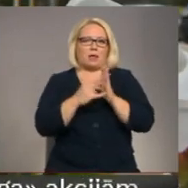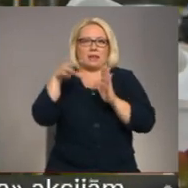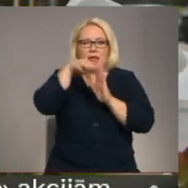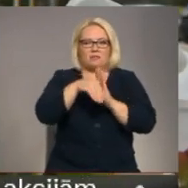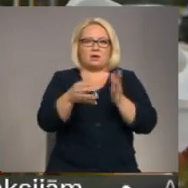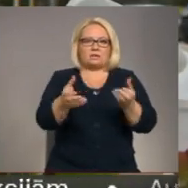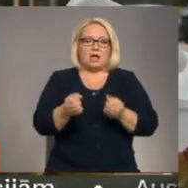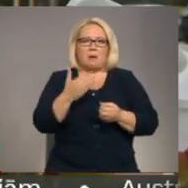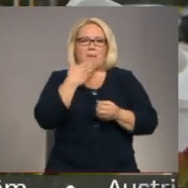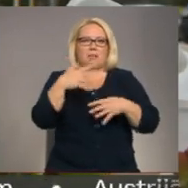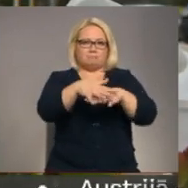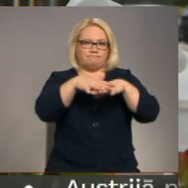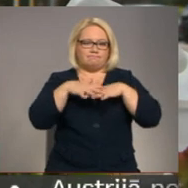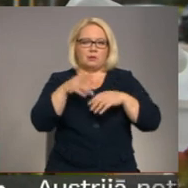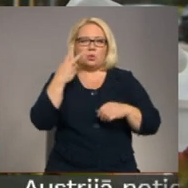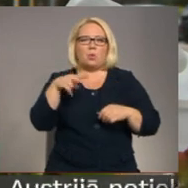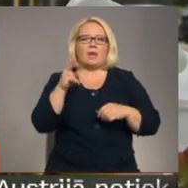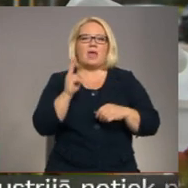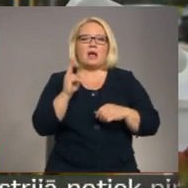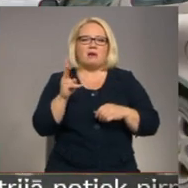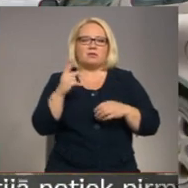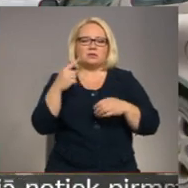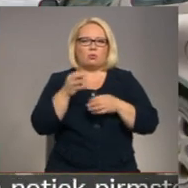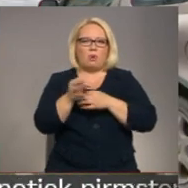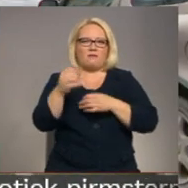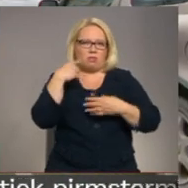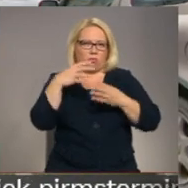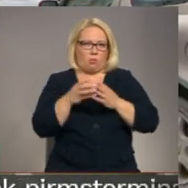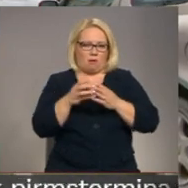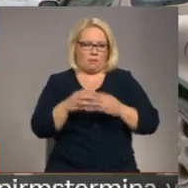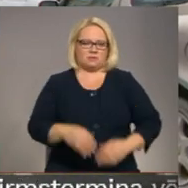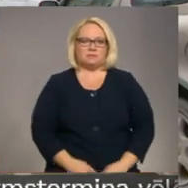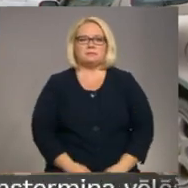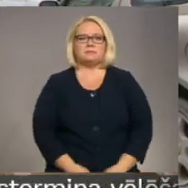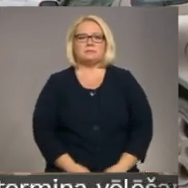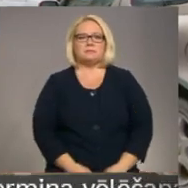pēdējo maksājumu no ķekavas novada domas. Zando Zopalodamāris Jurgensons, Latvijas televīzija.